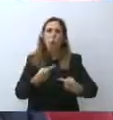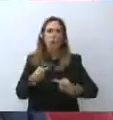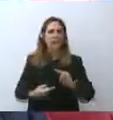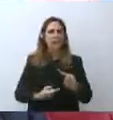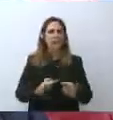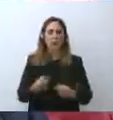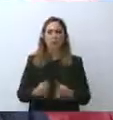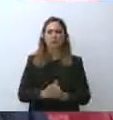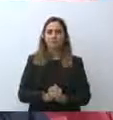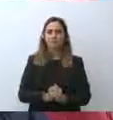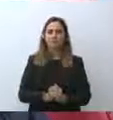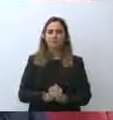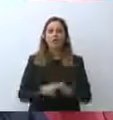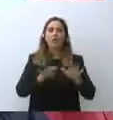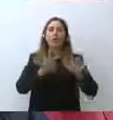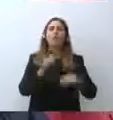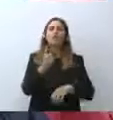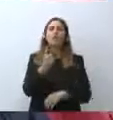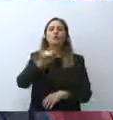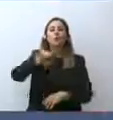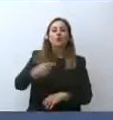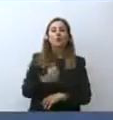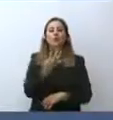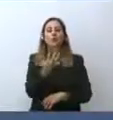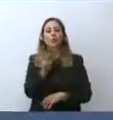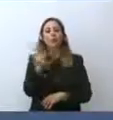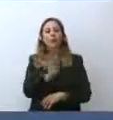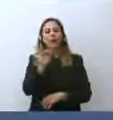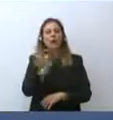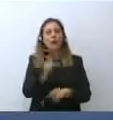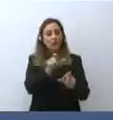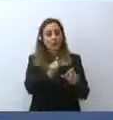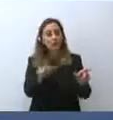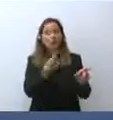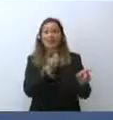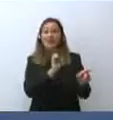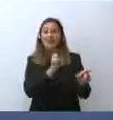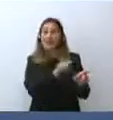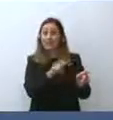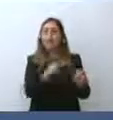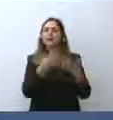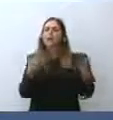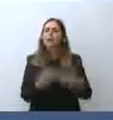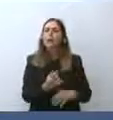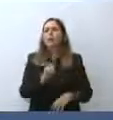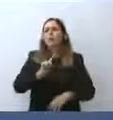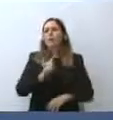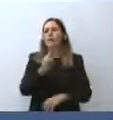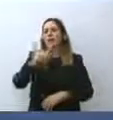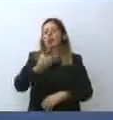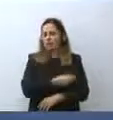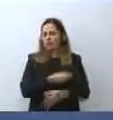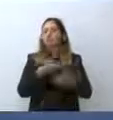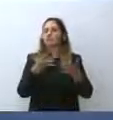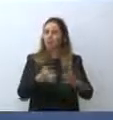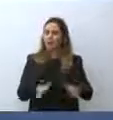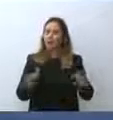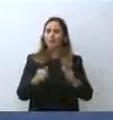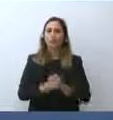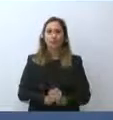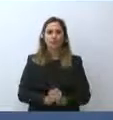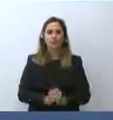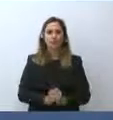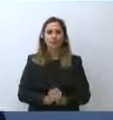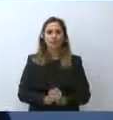Il 91,5% degli insegnanti ha ricevuto almeno una dose di vaccino. Quindi